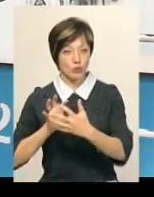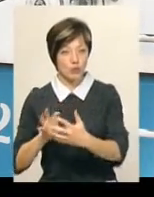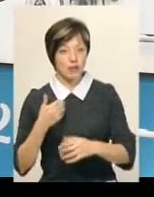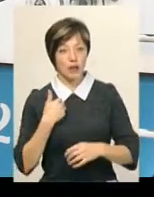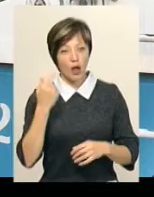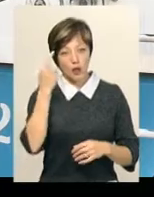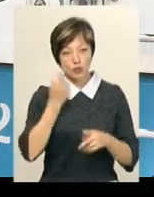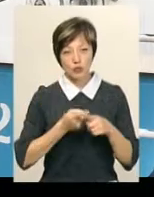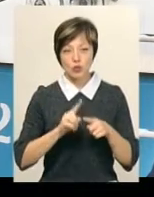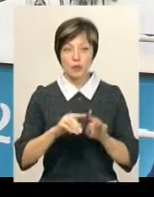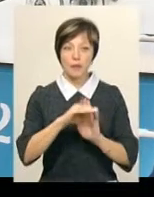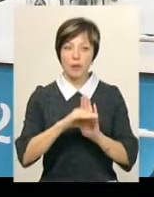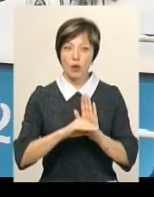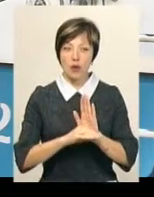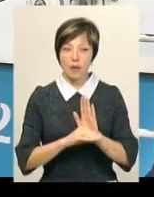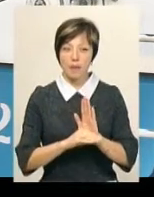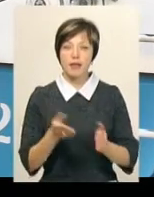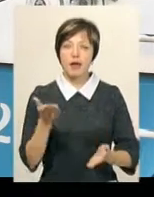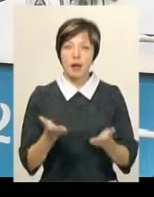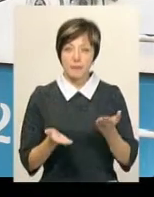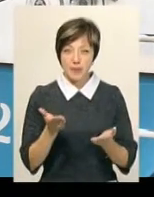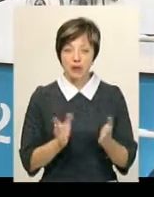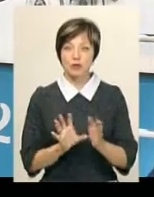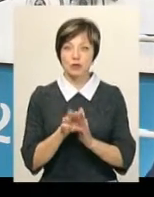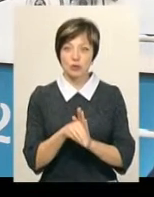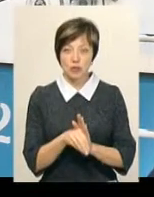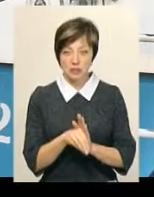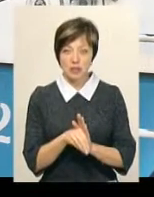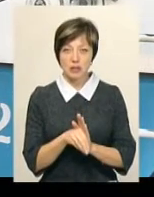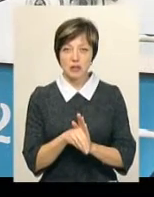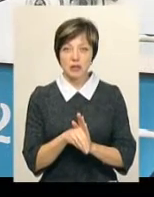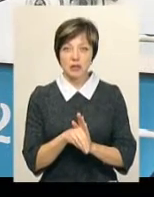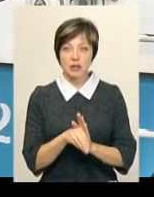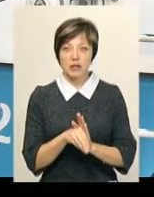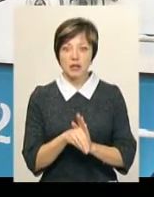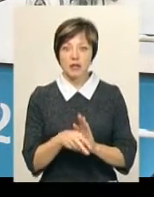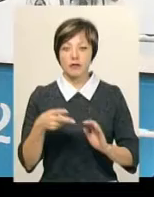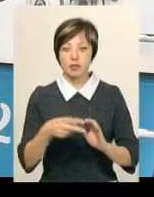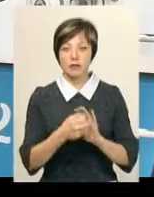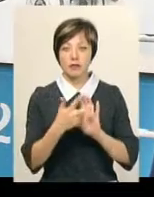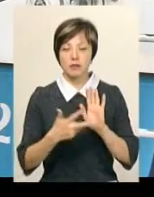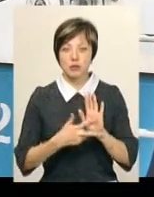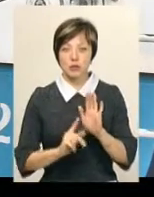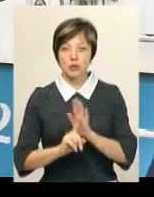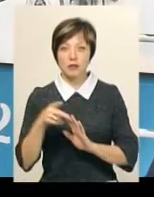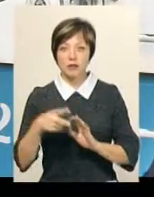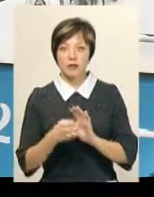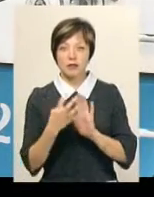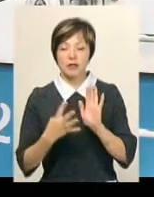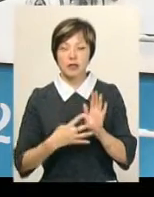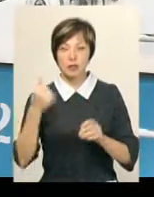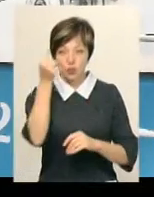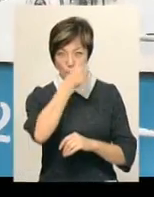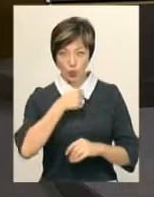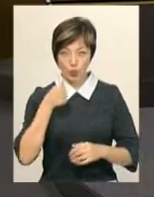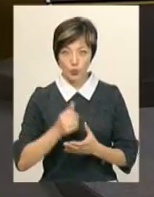Я думаю, що ця програма напевне, що задіє в кінці 2018-го, на початку 2019-го року.